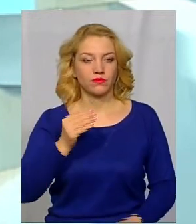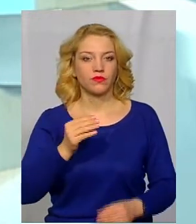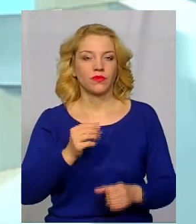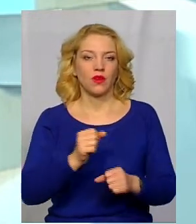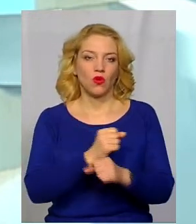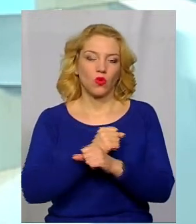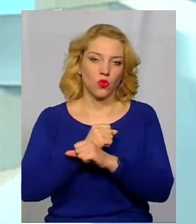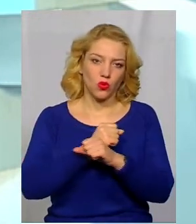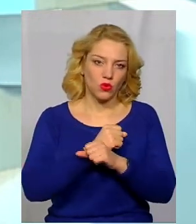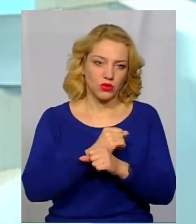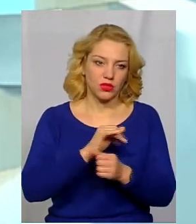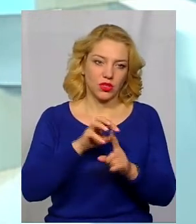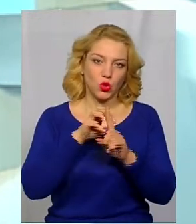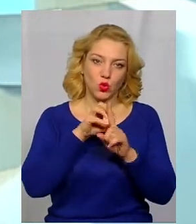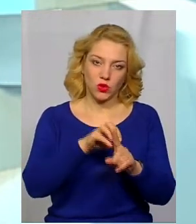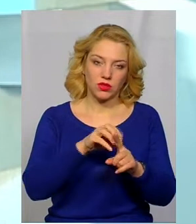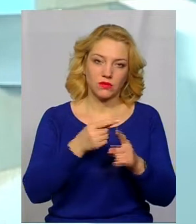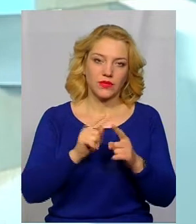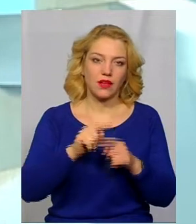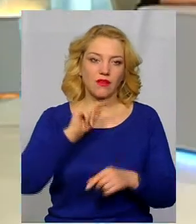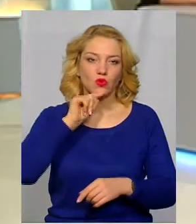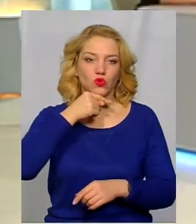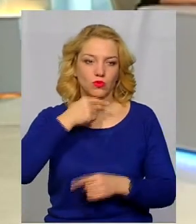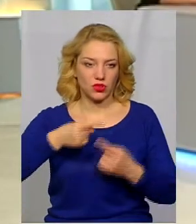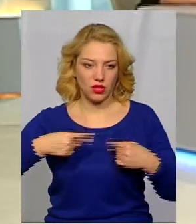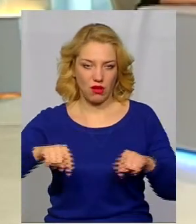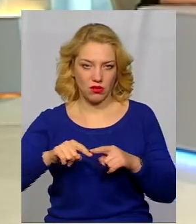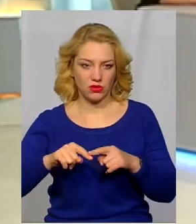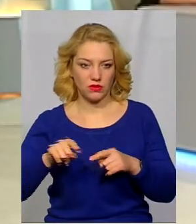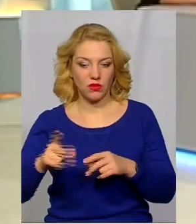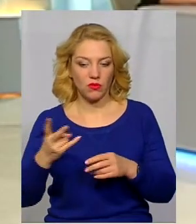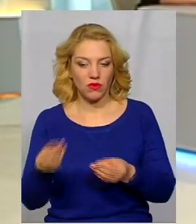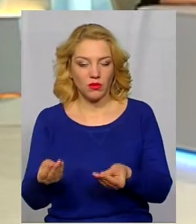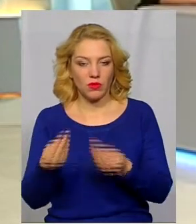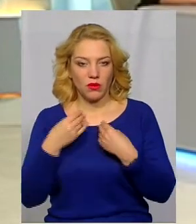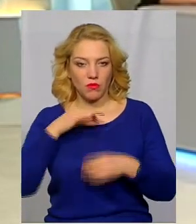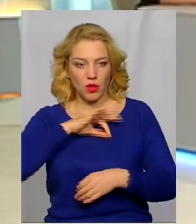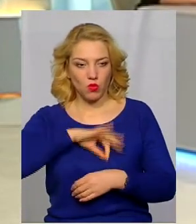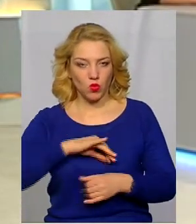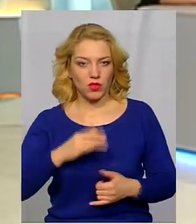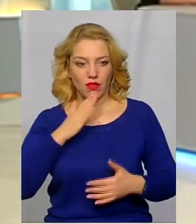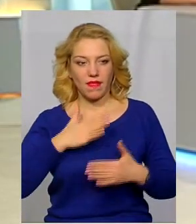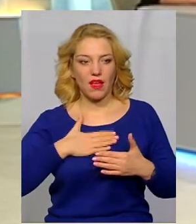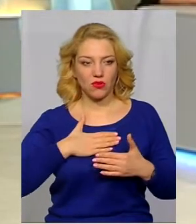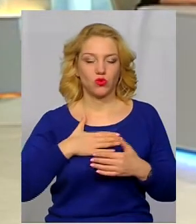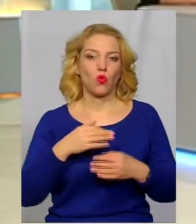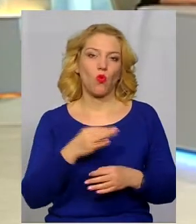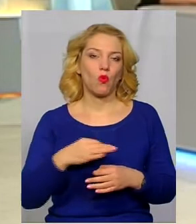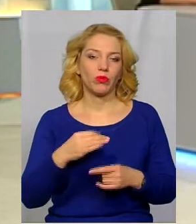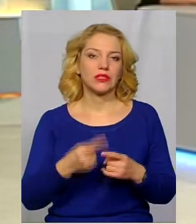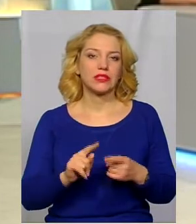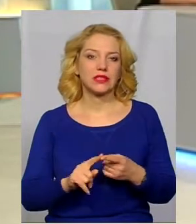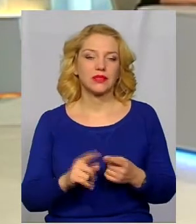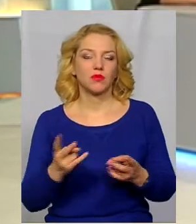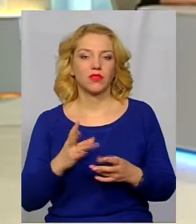та туризм – це є галузь економічна передусім, яка має приносити прибутки нашій області, яка має розвиватися саме з точки